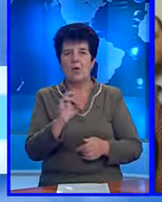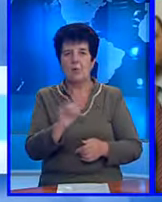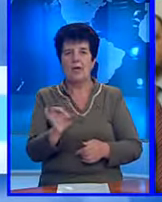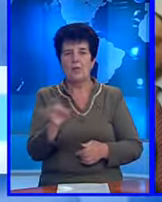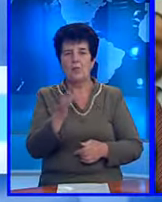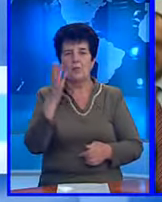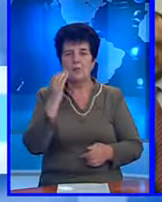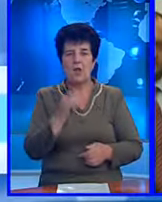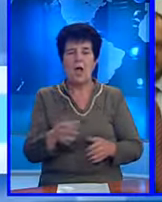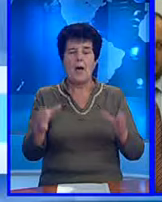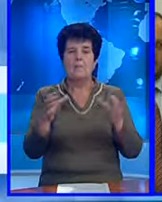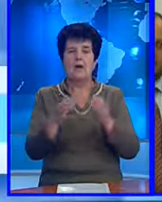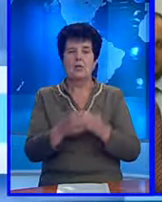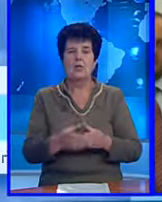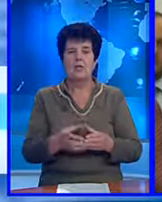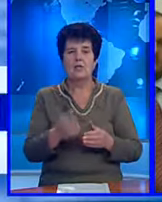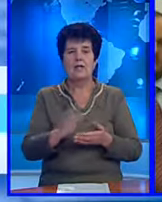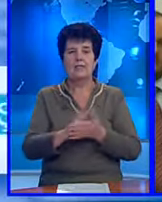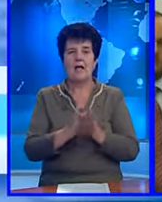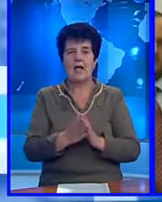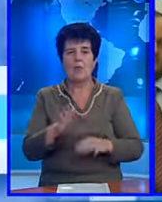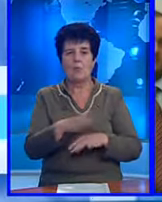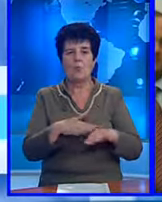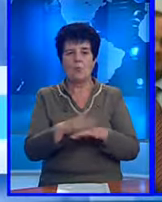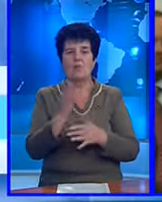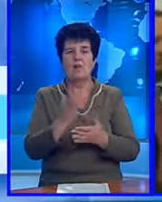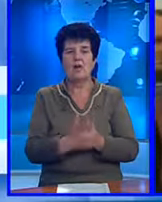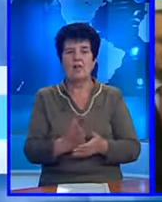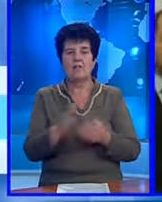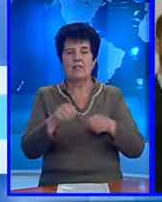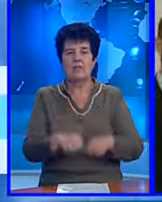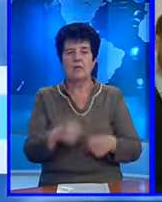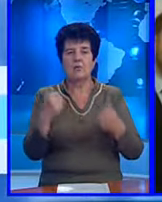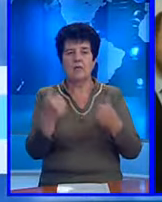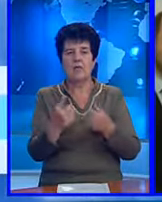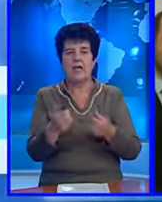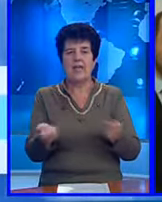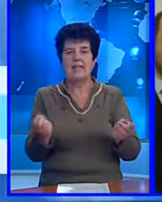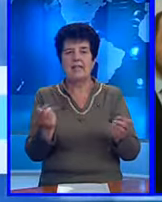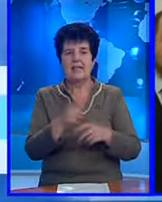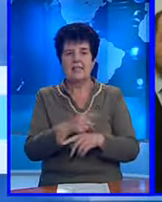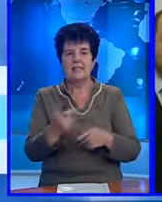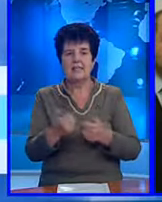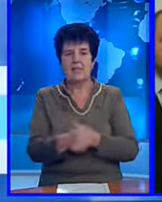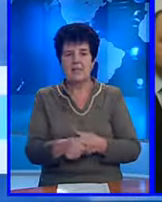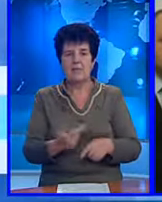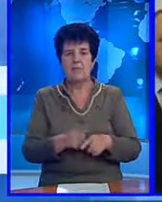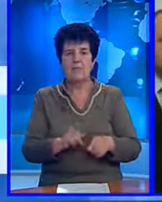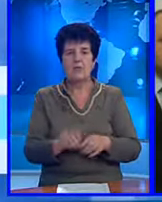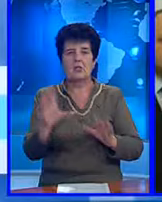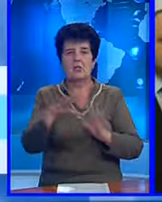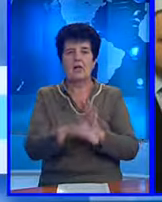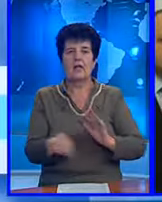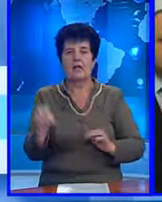Partidul Mișcarea Populară va avea drept obiectiv susținerea fără rezerve pentru integrare